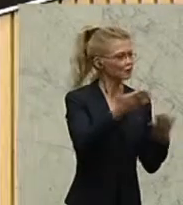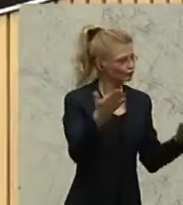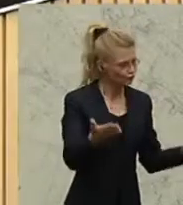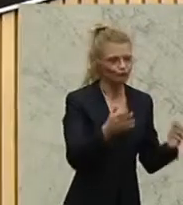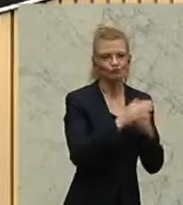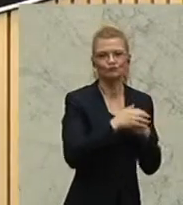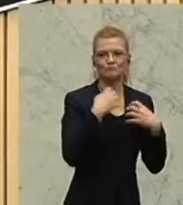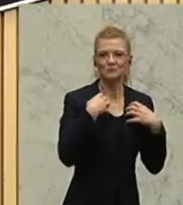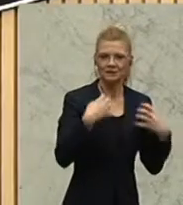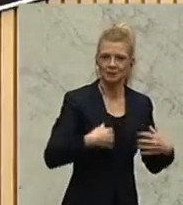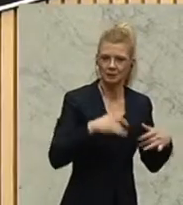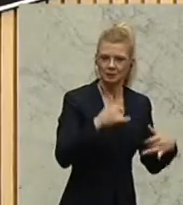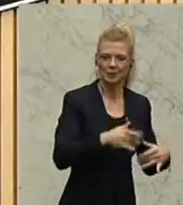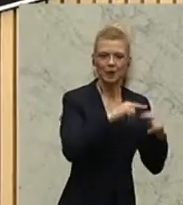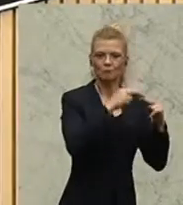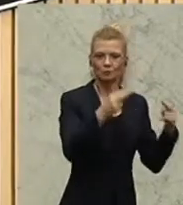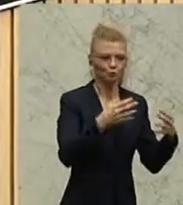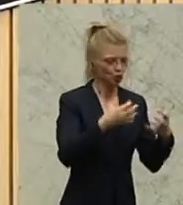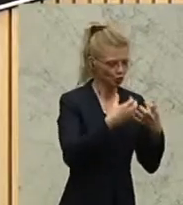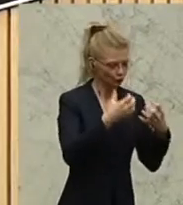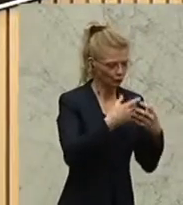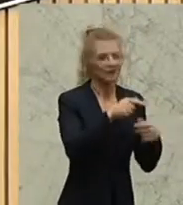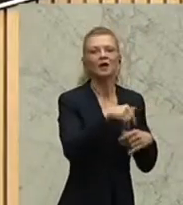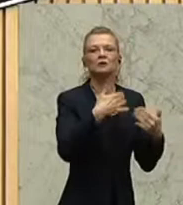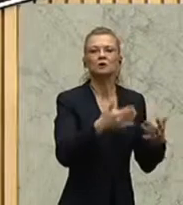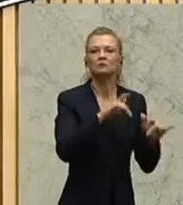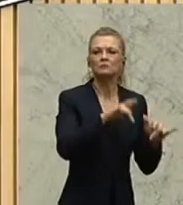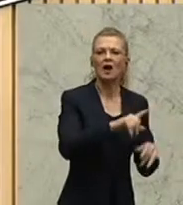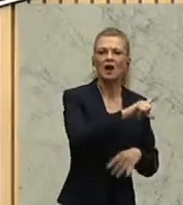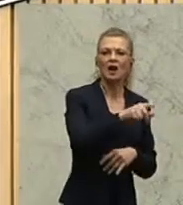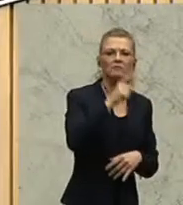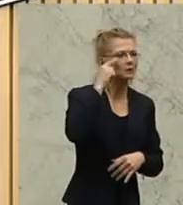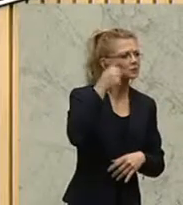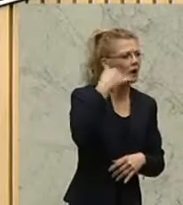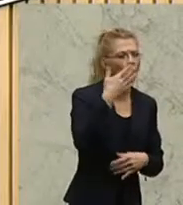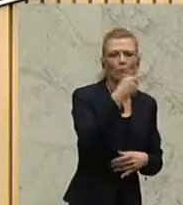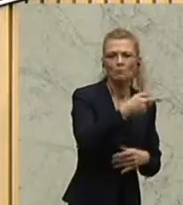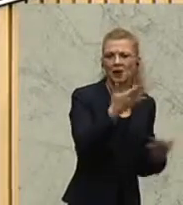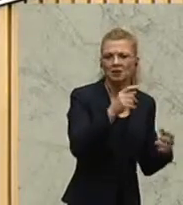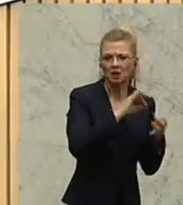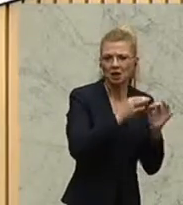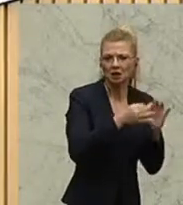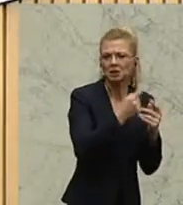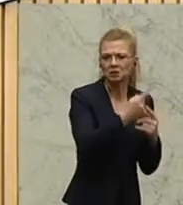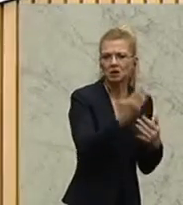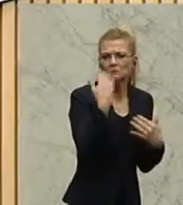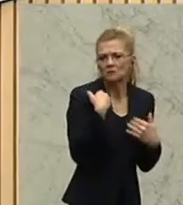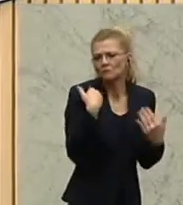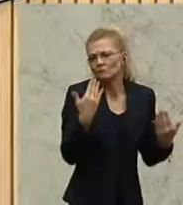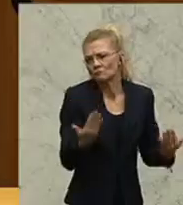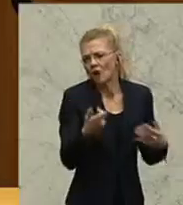dann gibt es einen Landeshauptmann in Kärnten, der anscheinend Freunde hat in der großen Finanz und internationalen